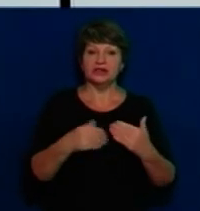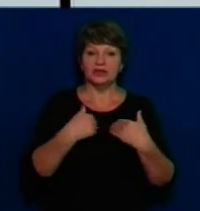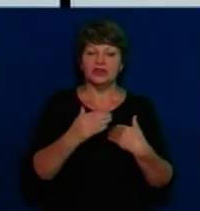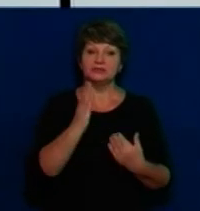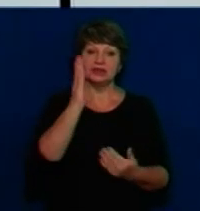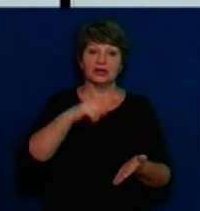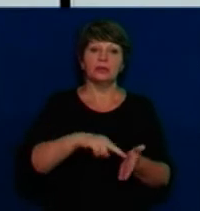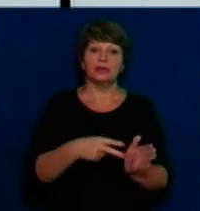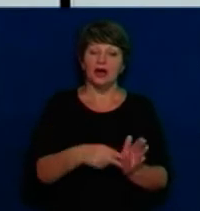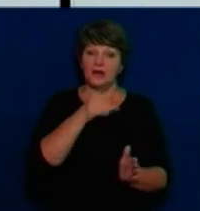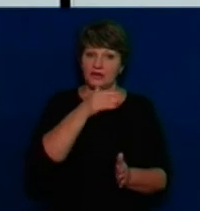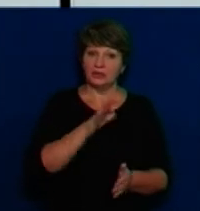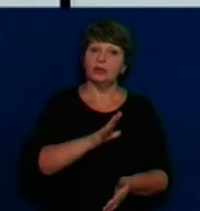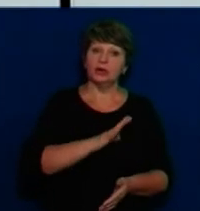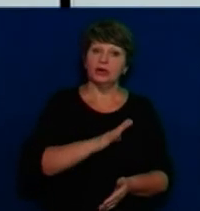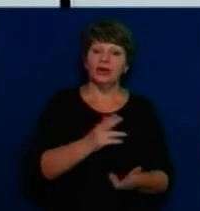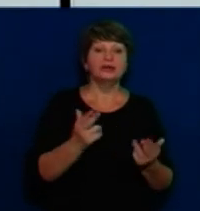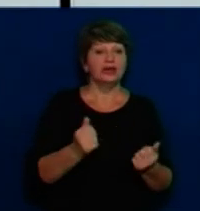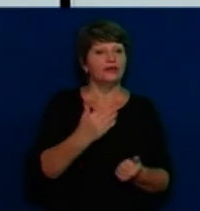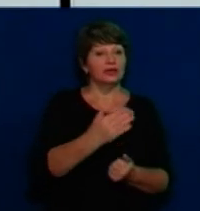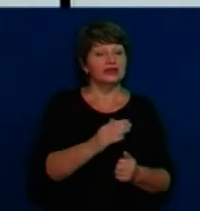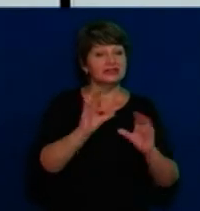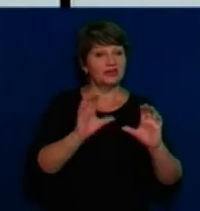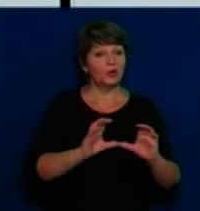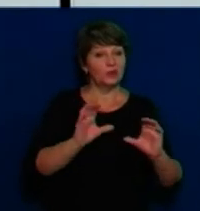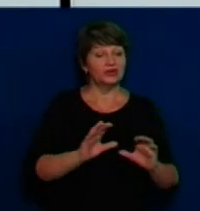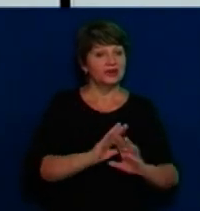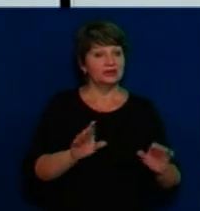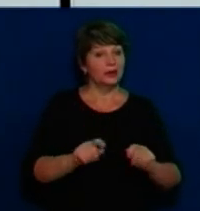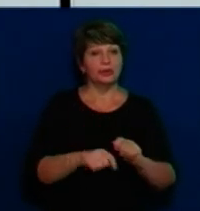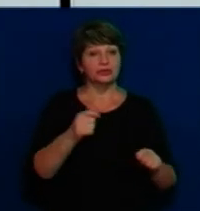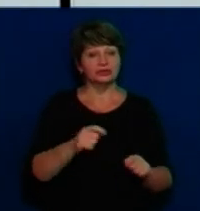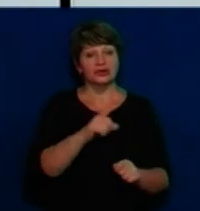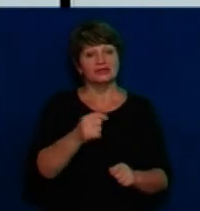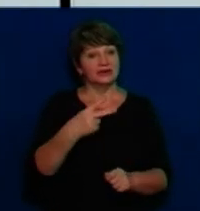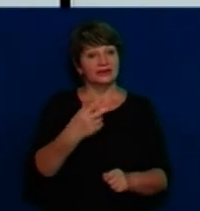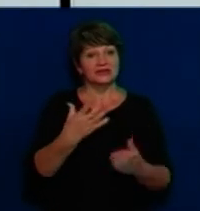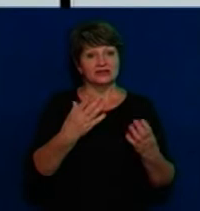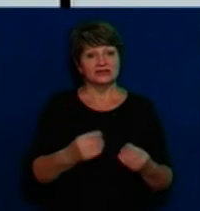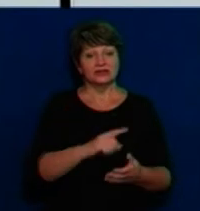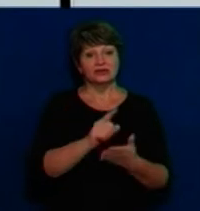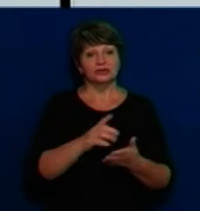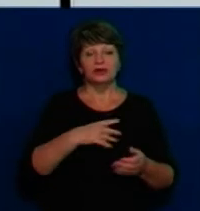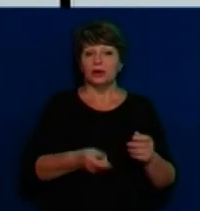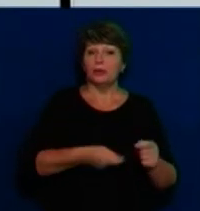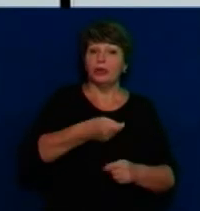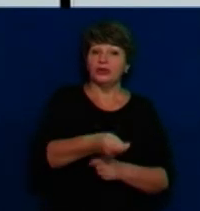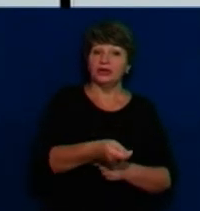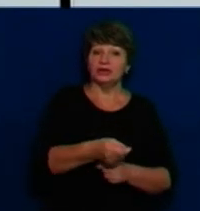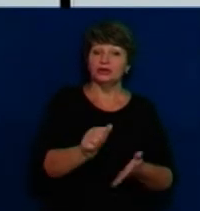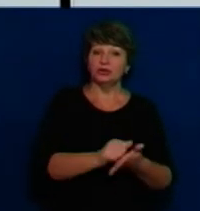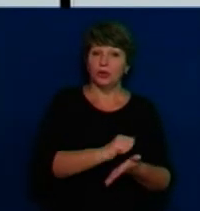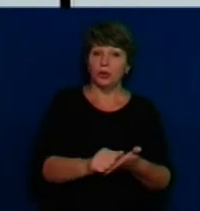Хоча в них був час. Так, вони не порушили закон, бо треба було за 20 днів подати документи. У нас вони були отримані 17